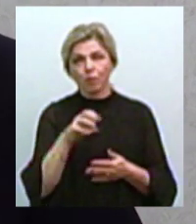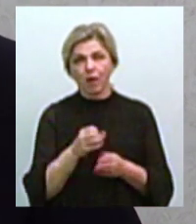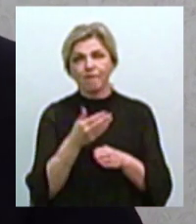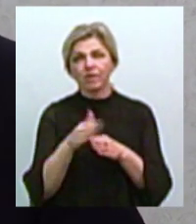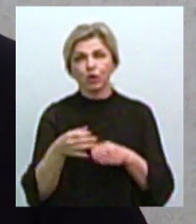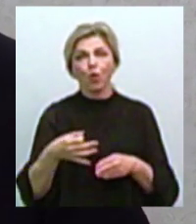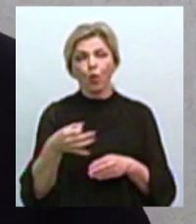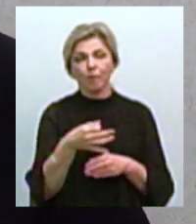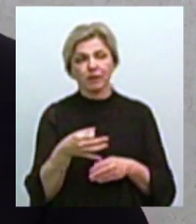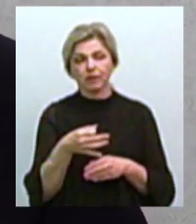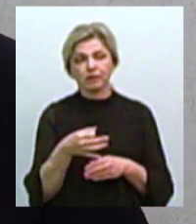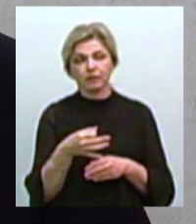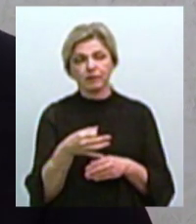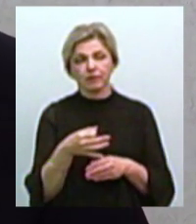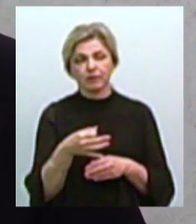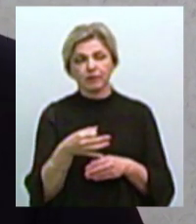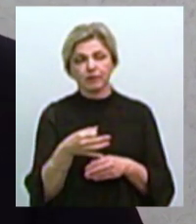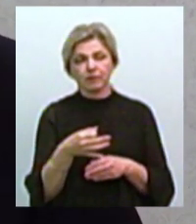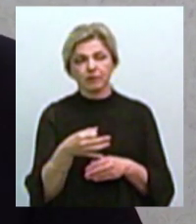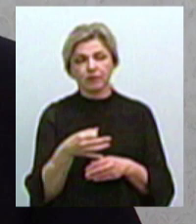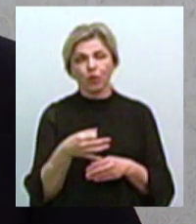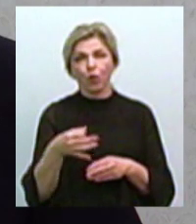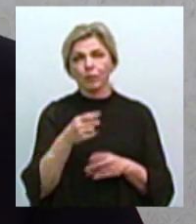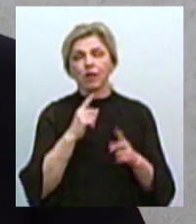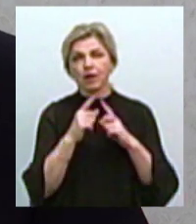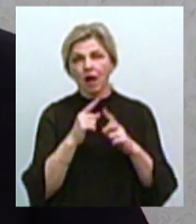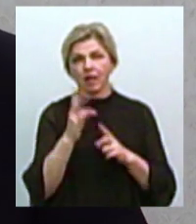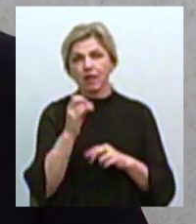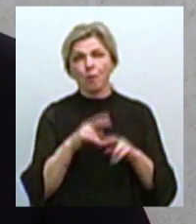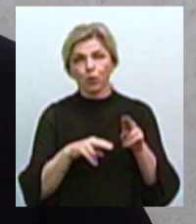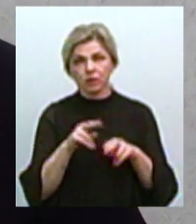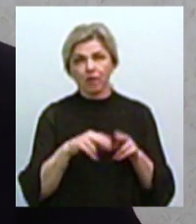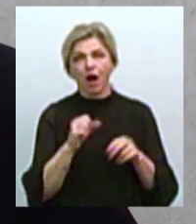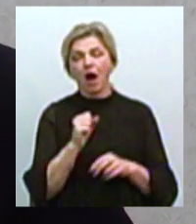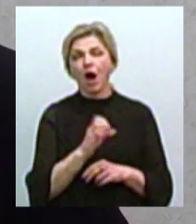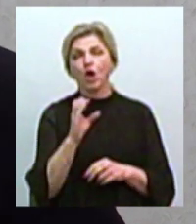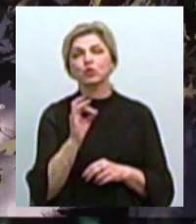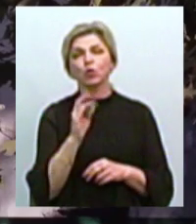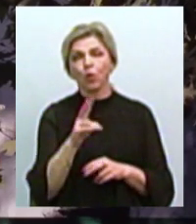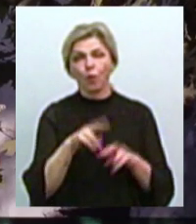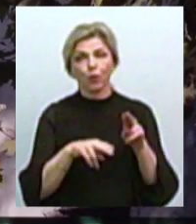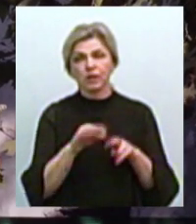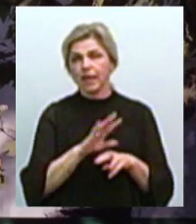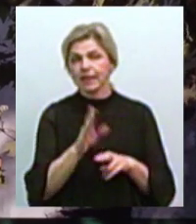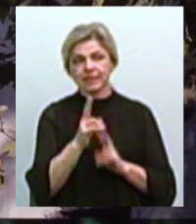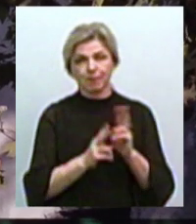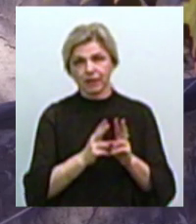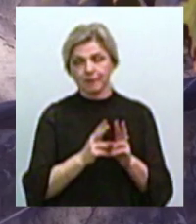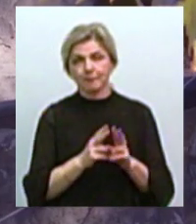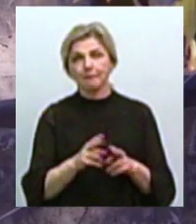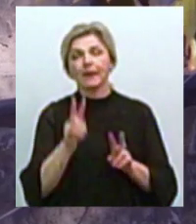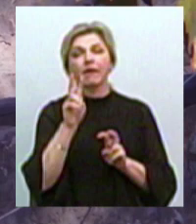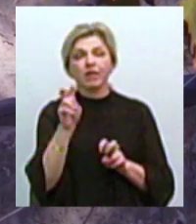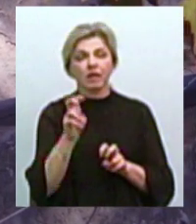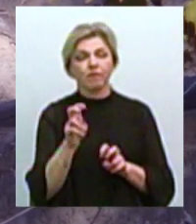обласною радою на будівництво, але строк будівництва не змінений. Підрядна організація